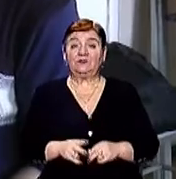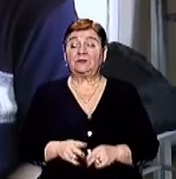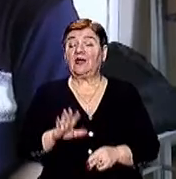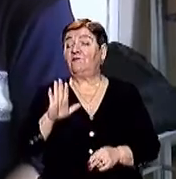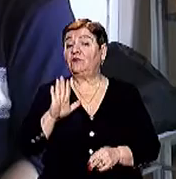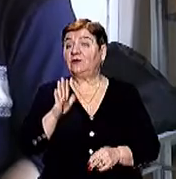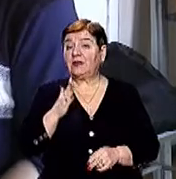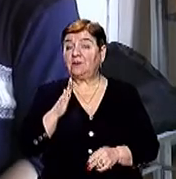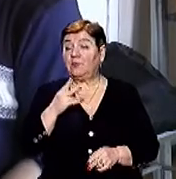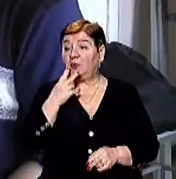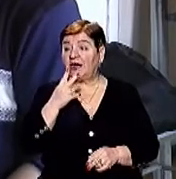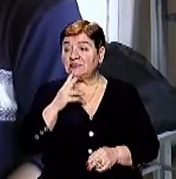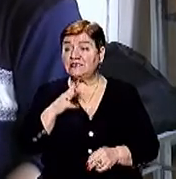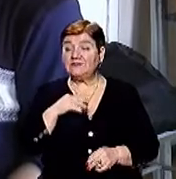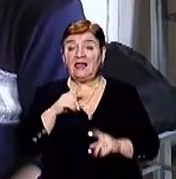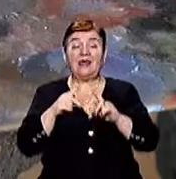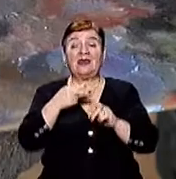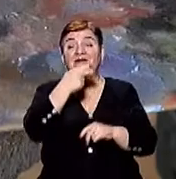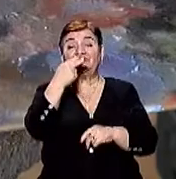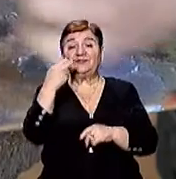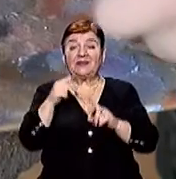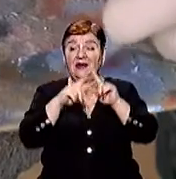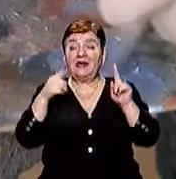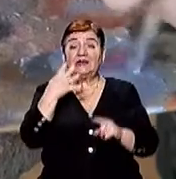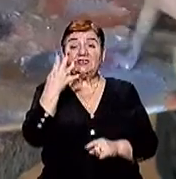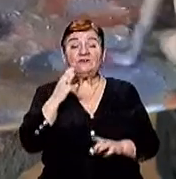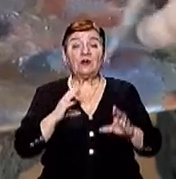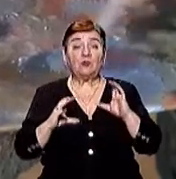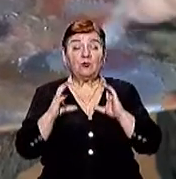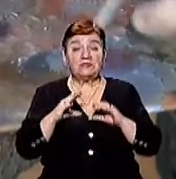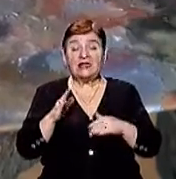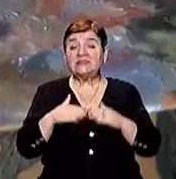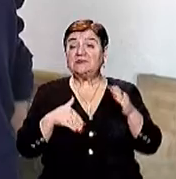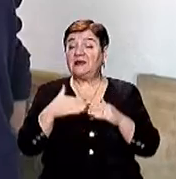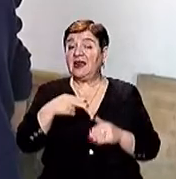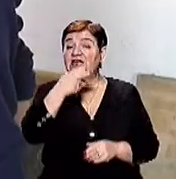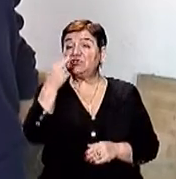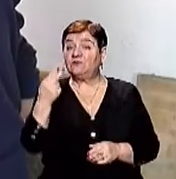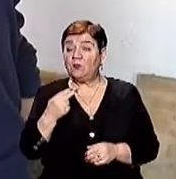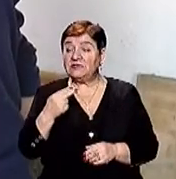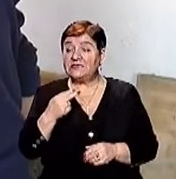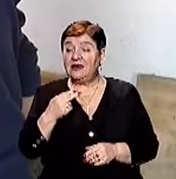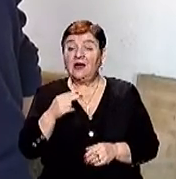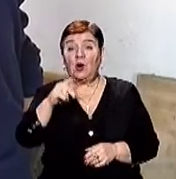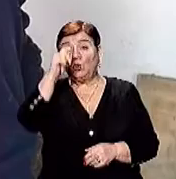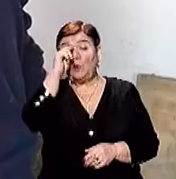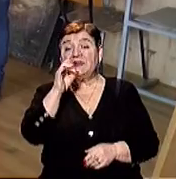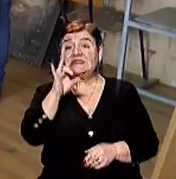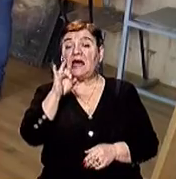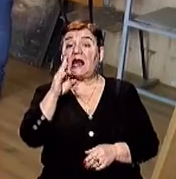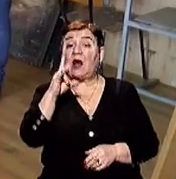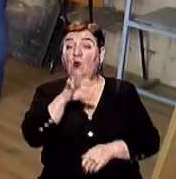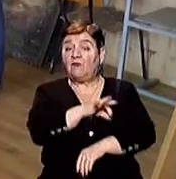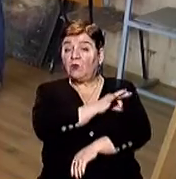Володимир Козурак показує свій натюрморт Він навчається на четвертому курсі на спеціальності живопис Хлопець із Рахова до коледжу в